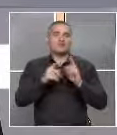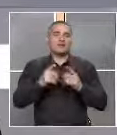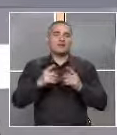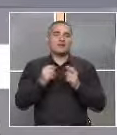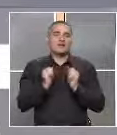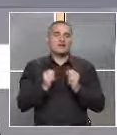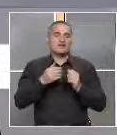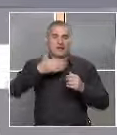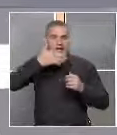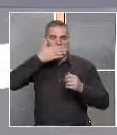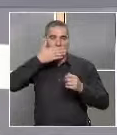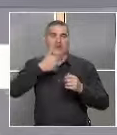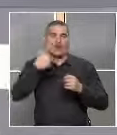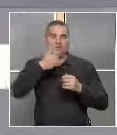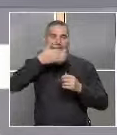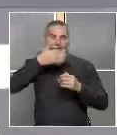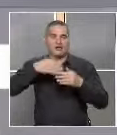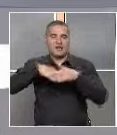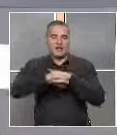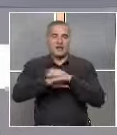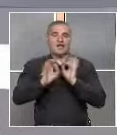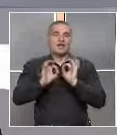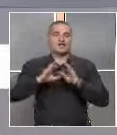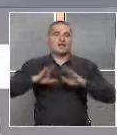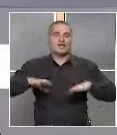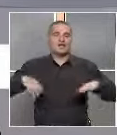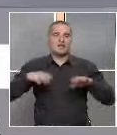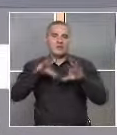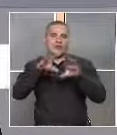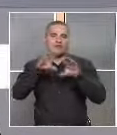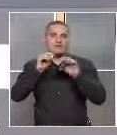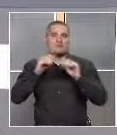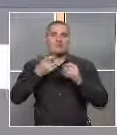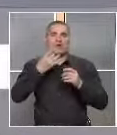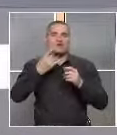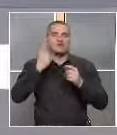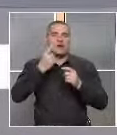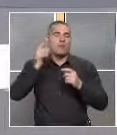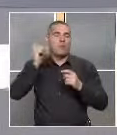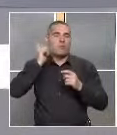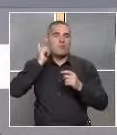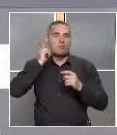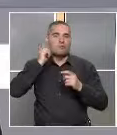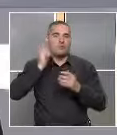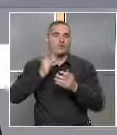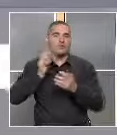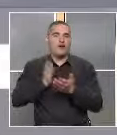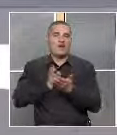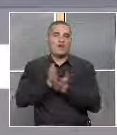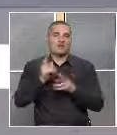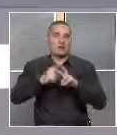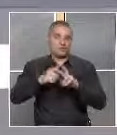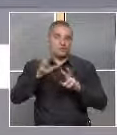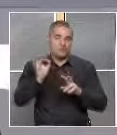с екраностата си, така че детето да възприема думичките само по слухов път. Но